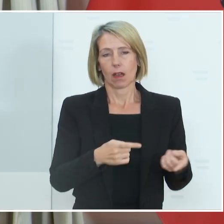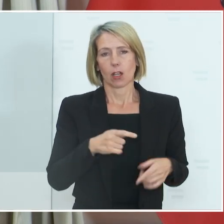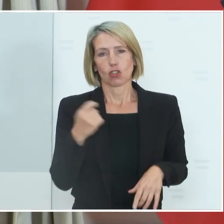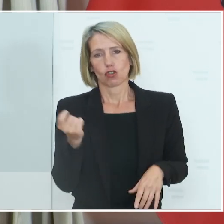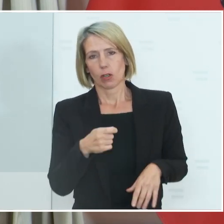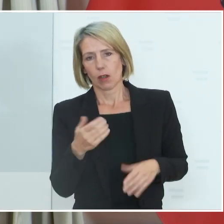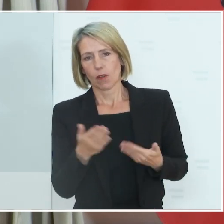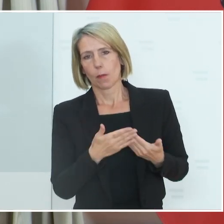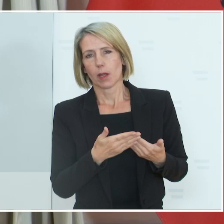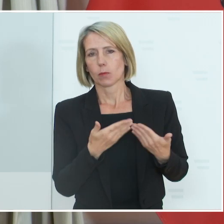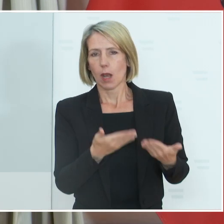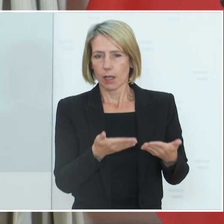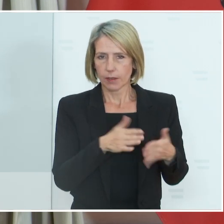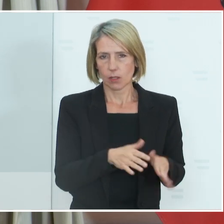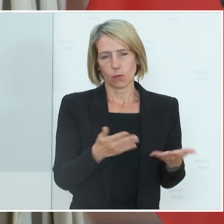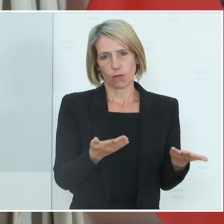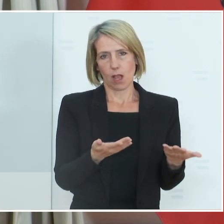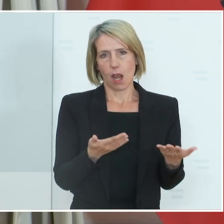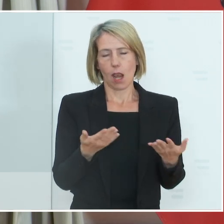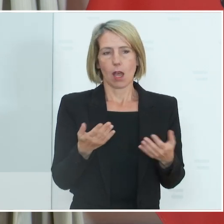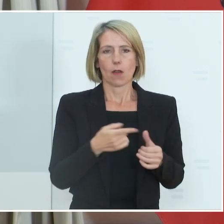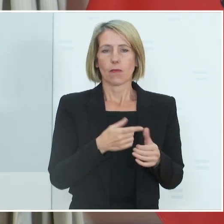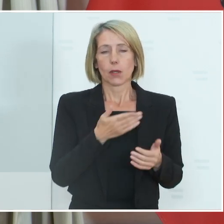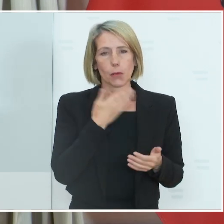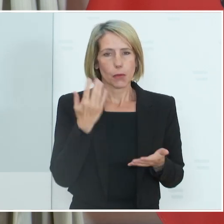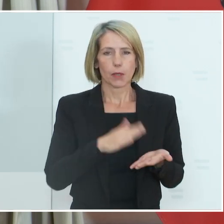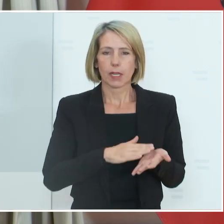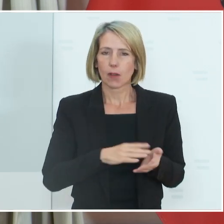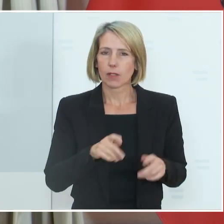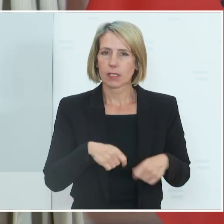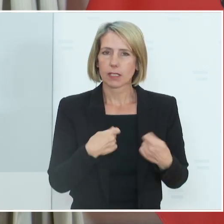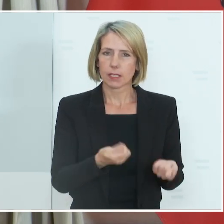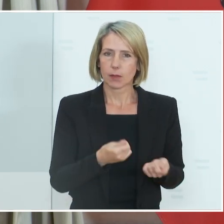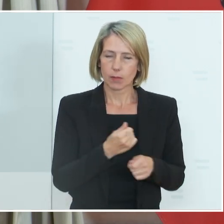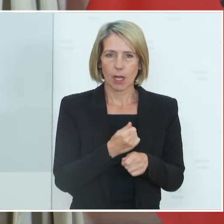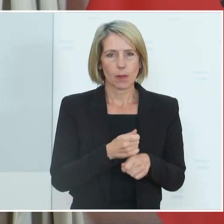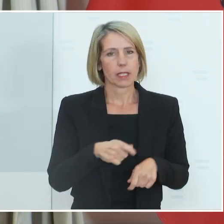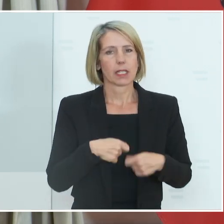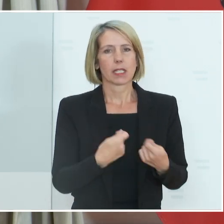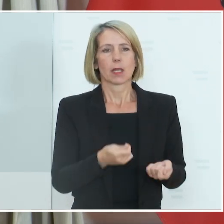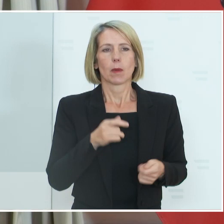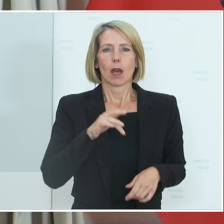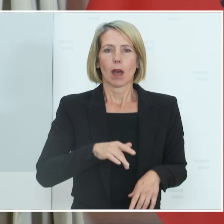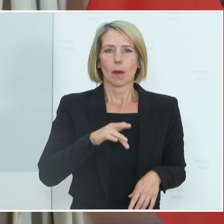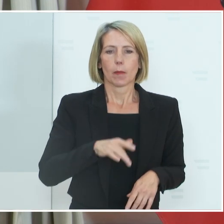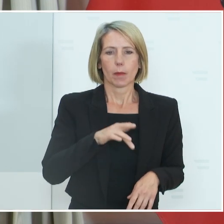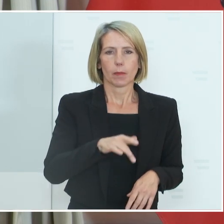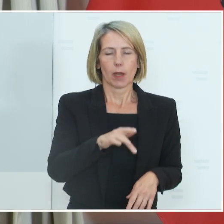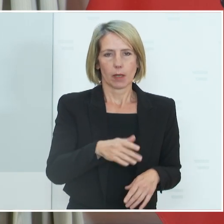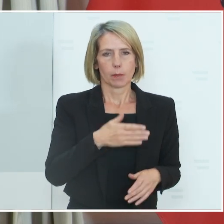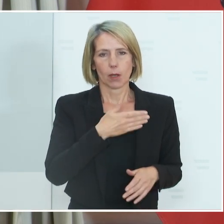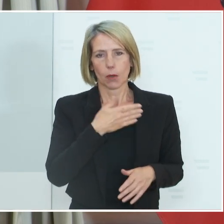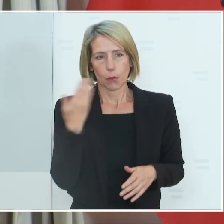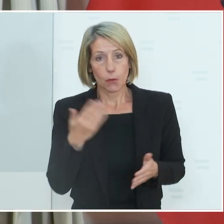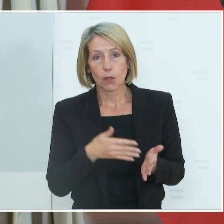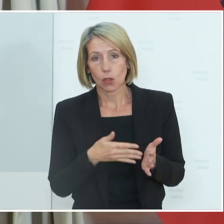in diesem Fall. Wenn es keinen Nachweis dafür gibt, dass der Arbeitgeber die Arbeitgeberin sporadisch kontrolliert